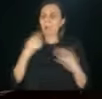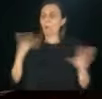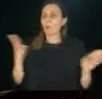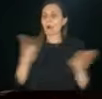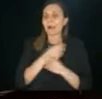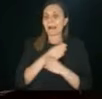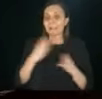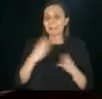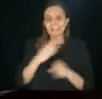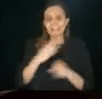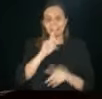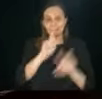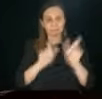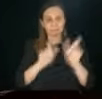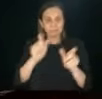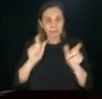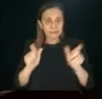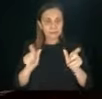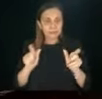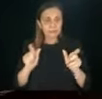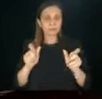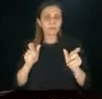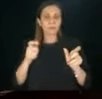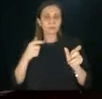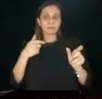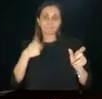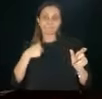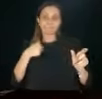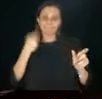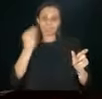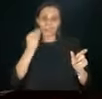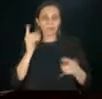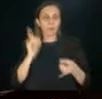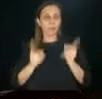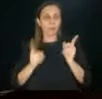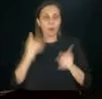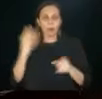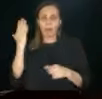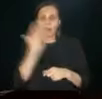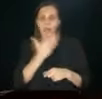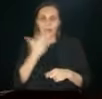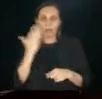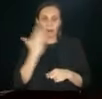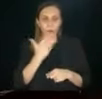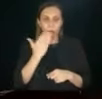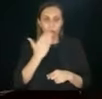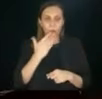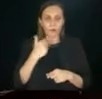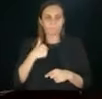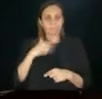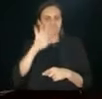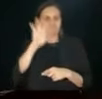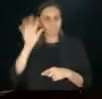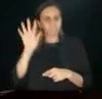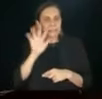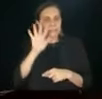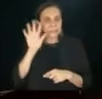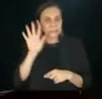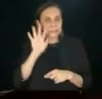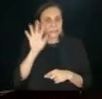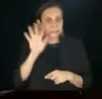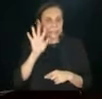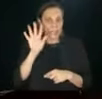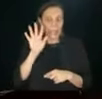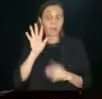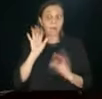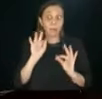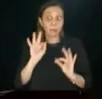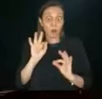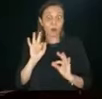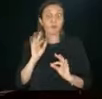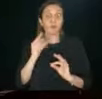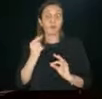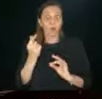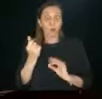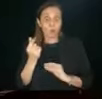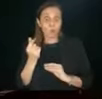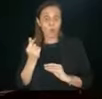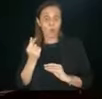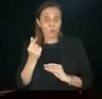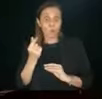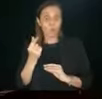chiunque in questo momento mi sembra non solo un errore politico, mi sembra un errore, diciamo, erariale,